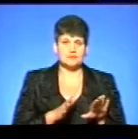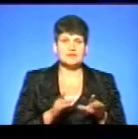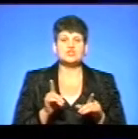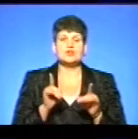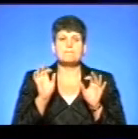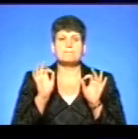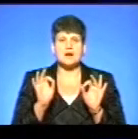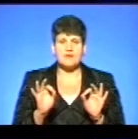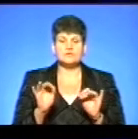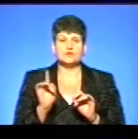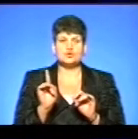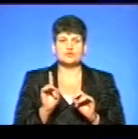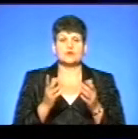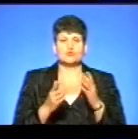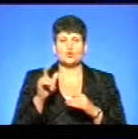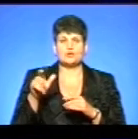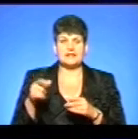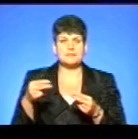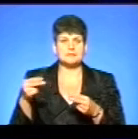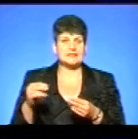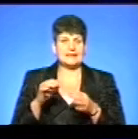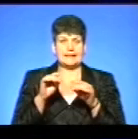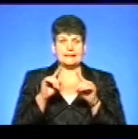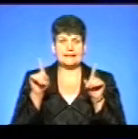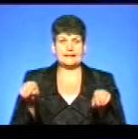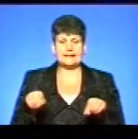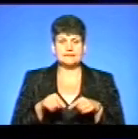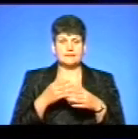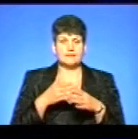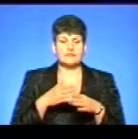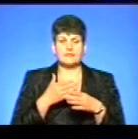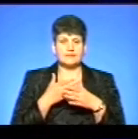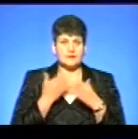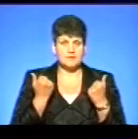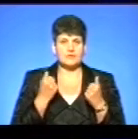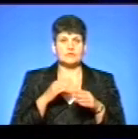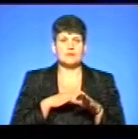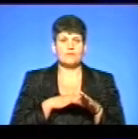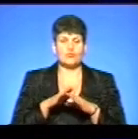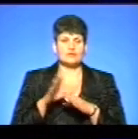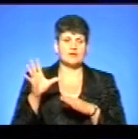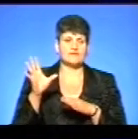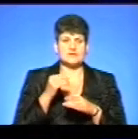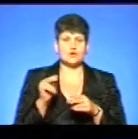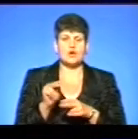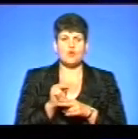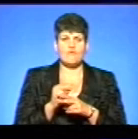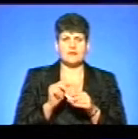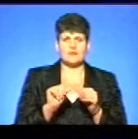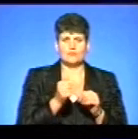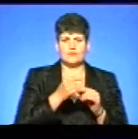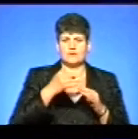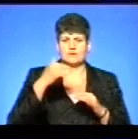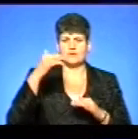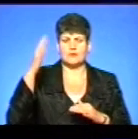правда те, що якщо людина не підписала декларації, то вона абсолютно лікування на всіх ланках від первинної до подальших